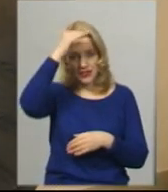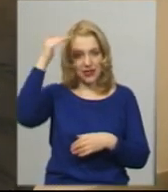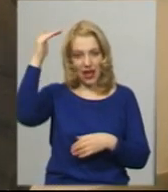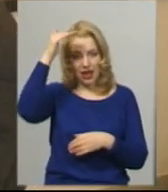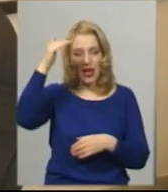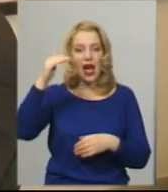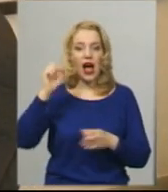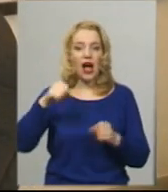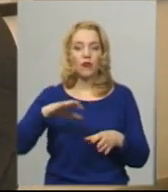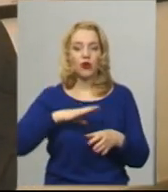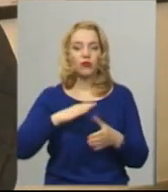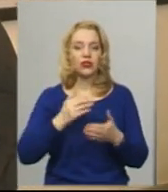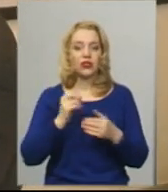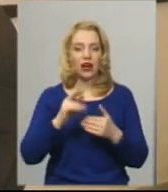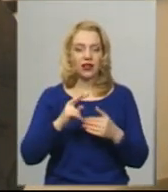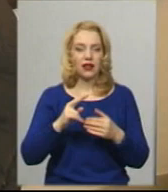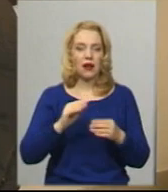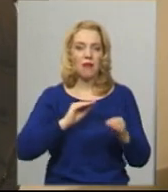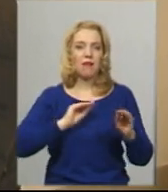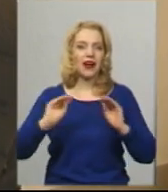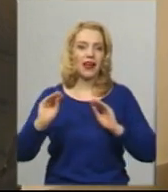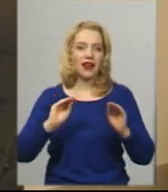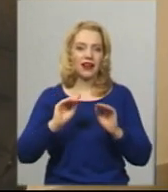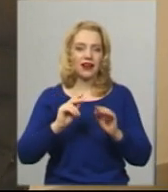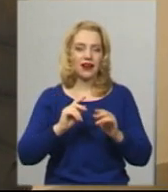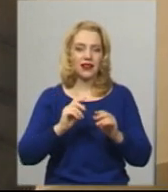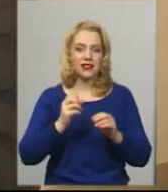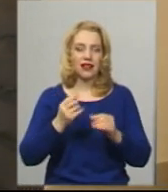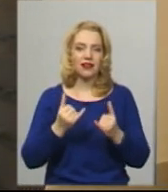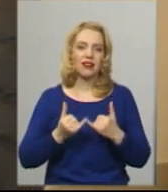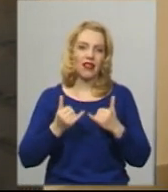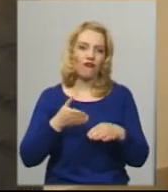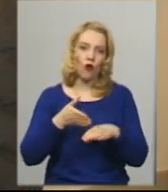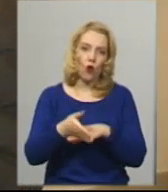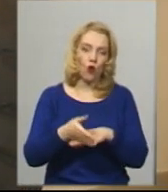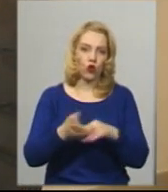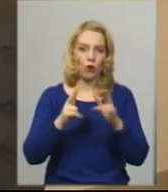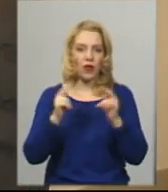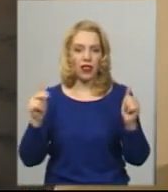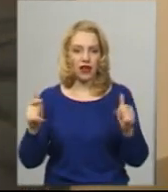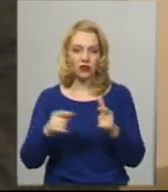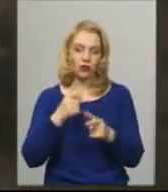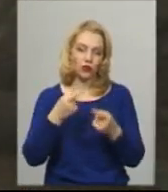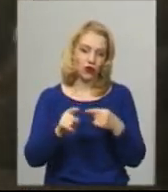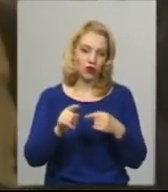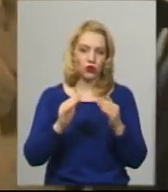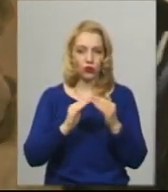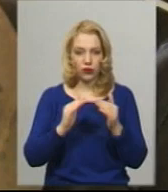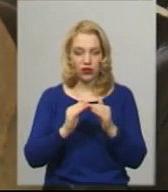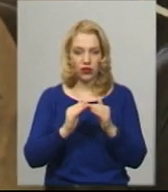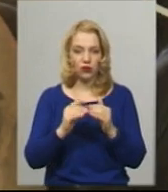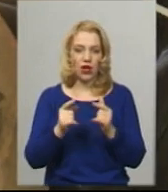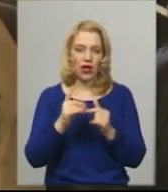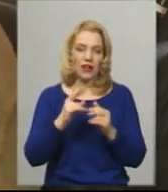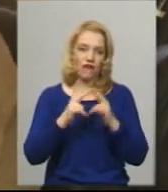таким прикрасою огороженим або палацу, або якогось іншого будинку і в фортеці, і на